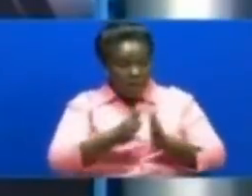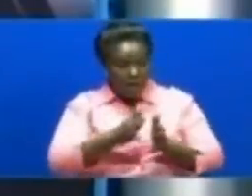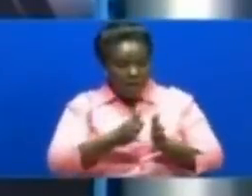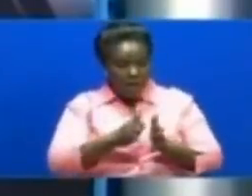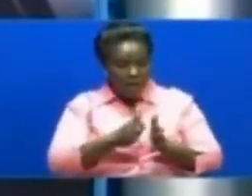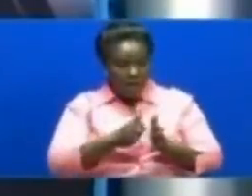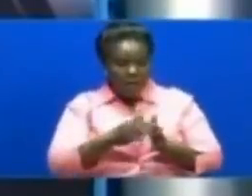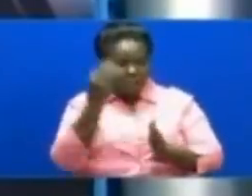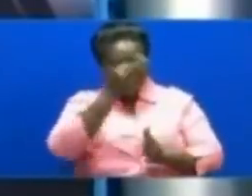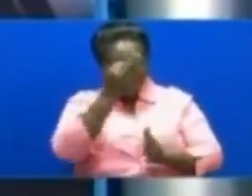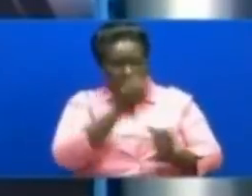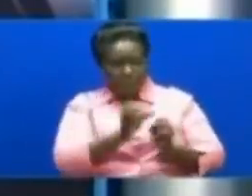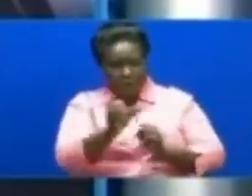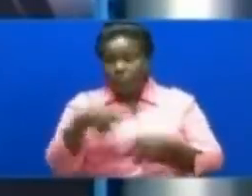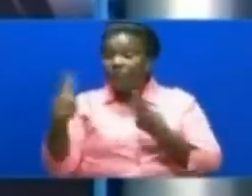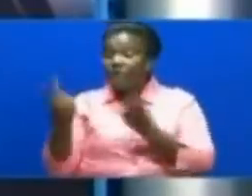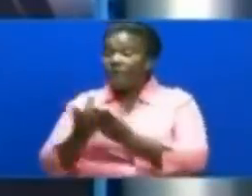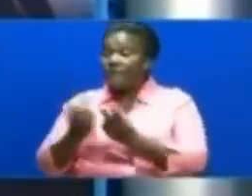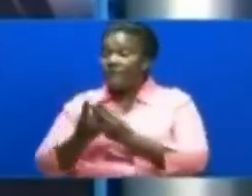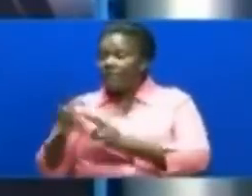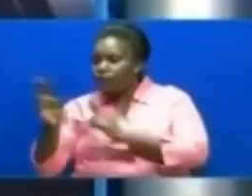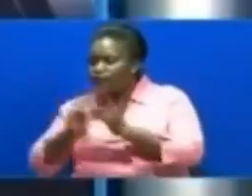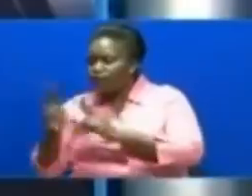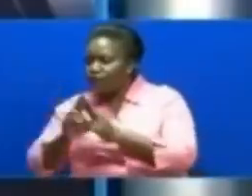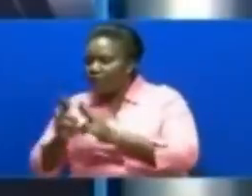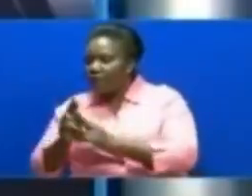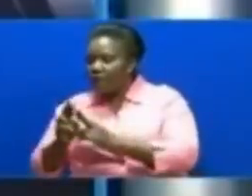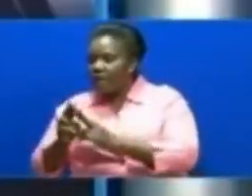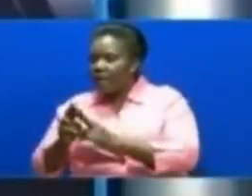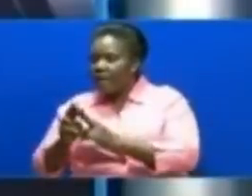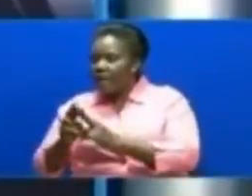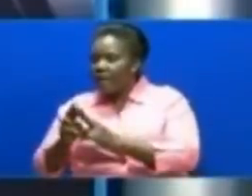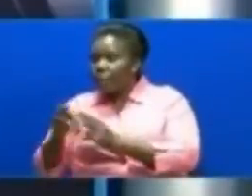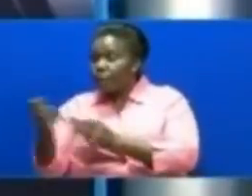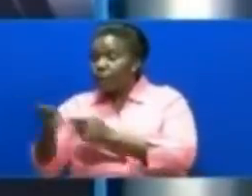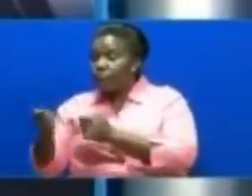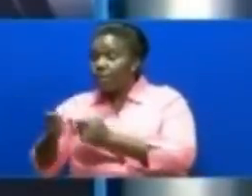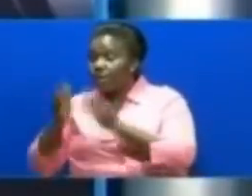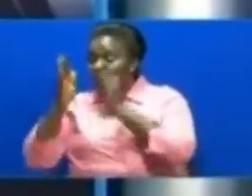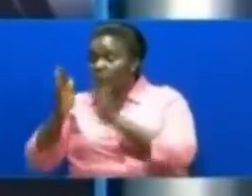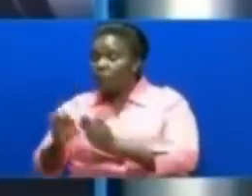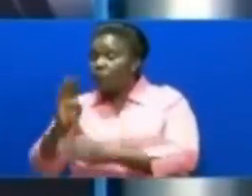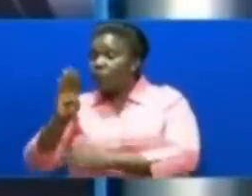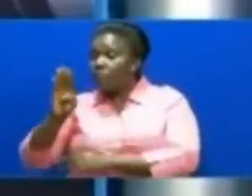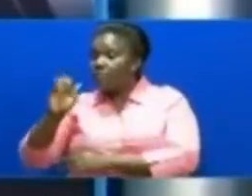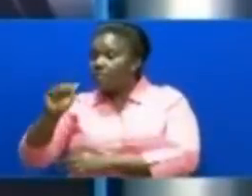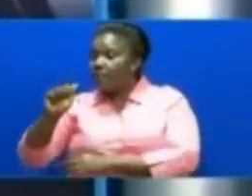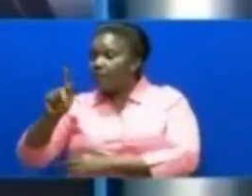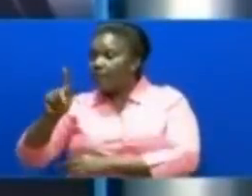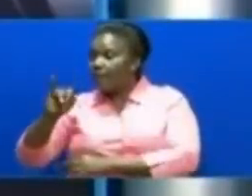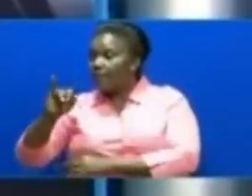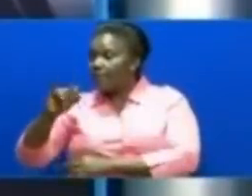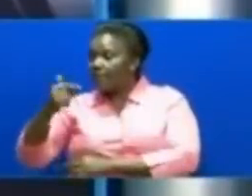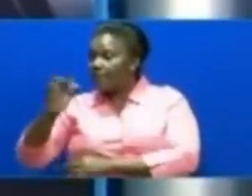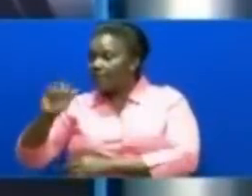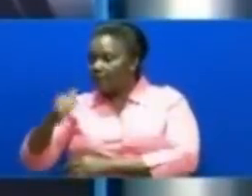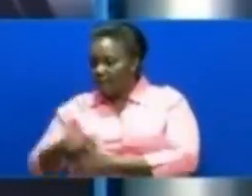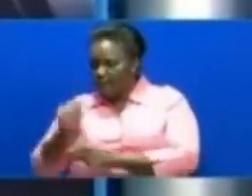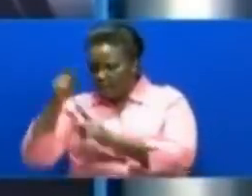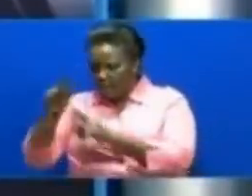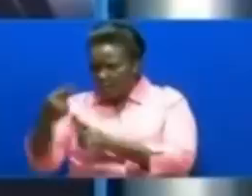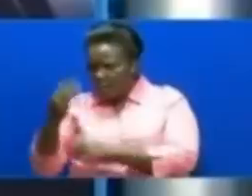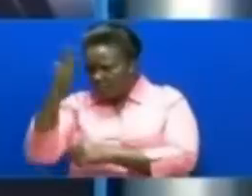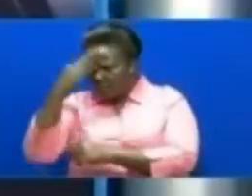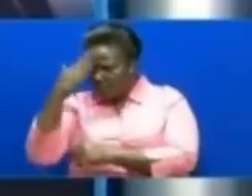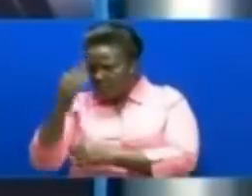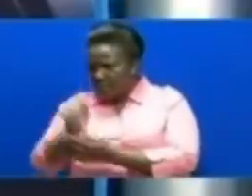kiswahili Kwa bakita Dr. Selemani sewangi kujua nini fursa ya kiswahili kufuatia UNESCO kukitambua kiswahili Kama